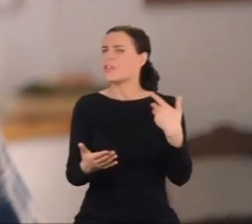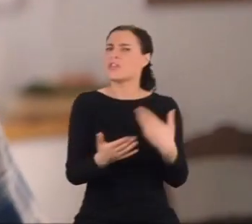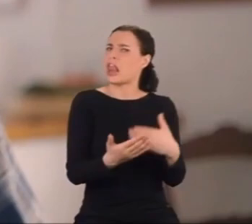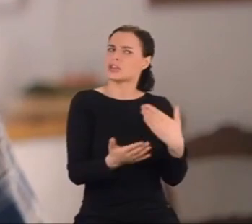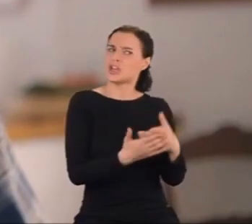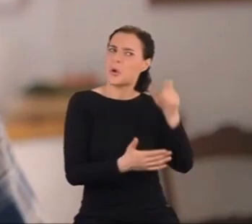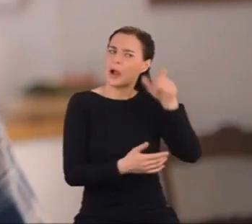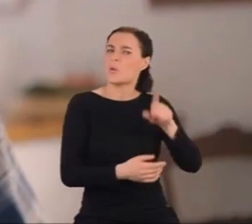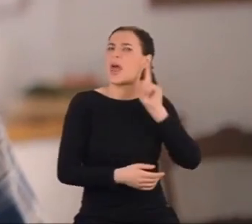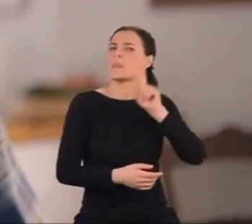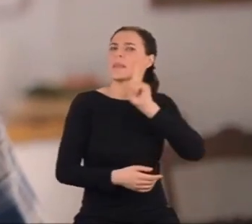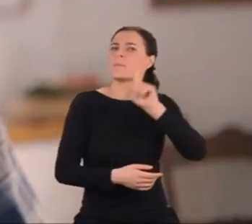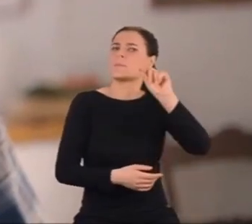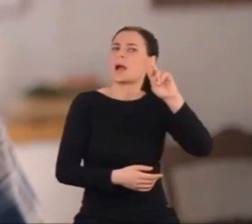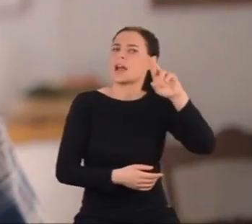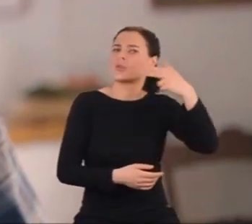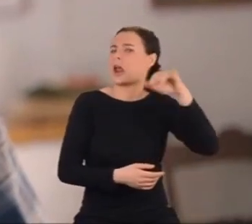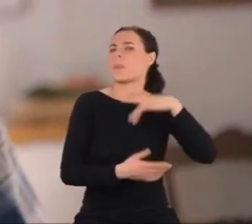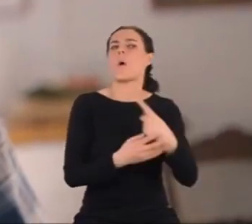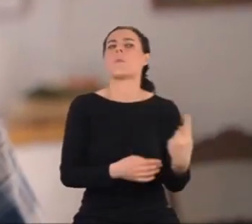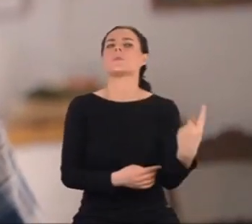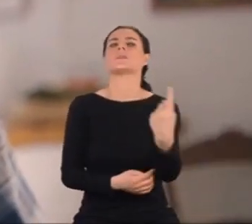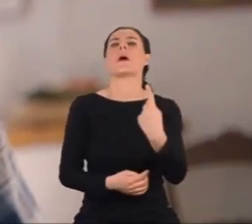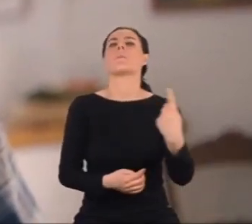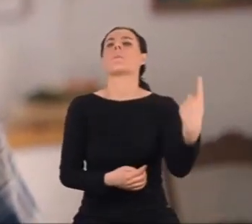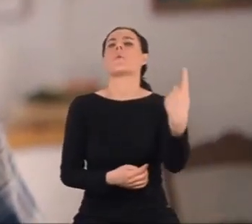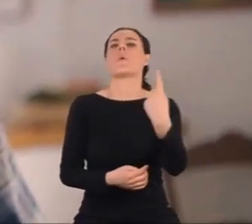przedstawia się go jako samotnika i mizantropa?